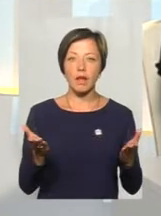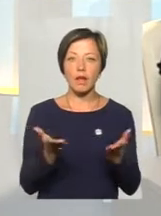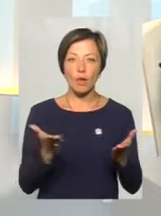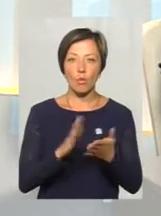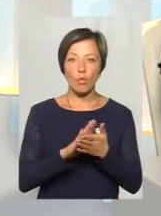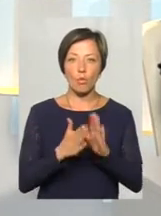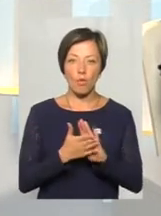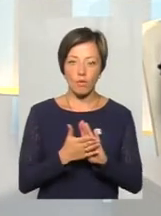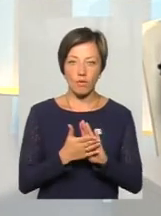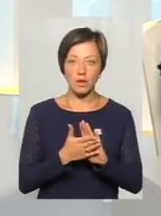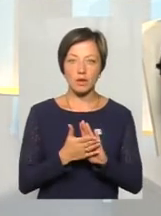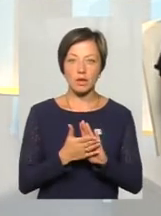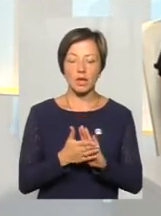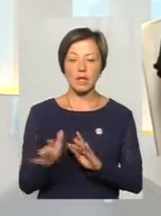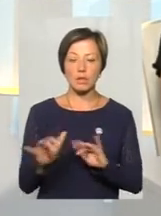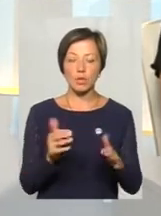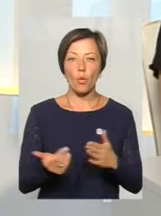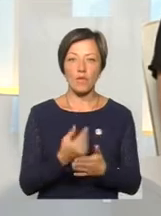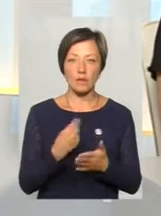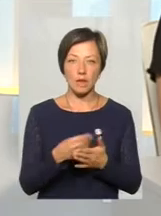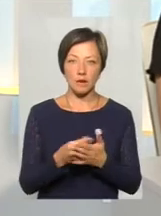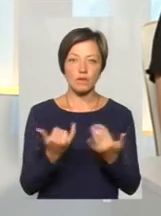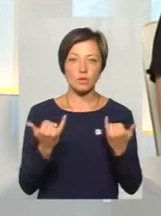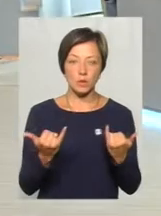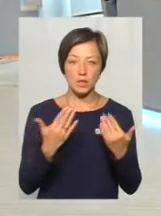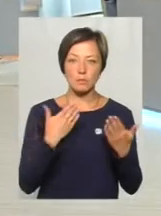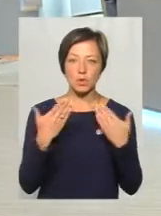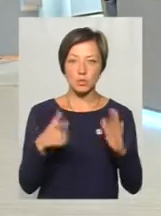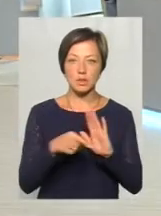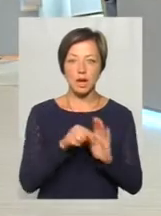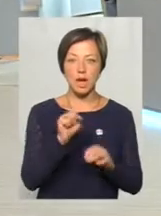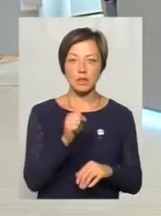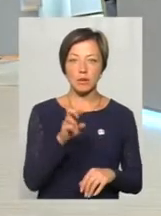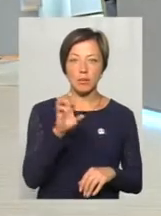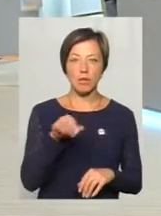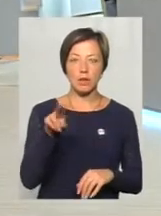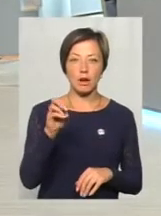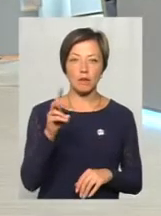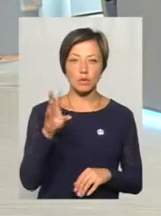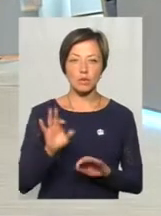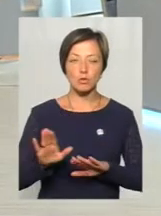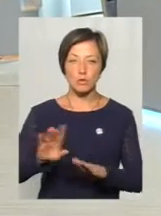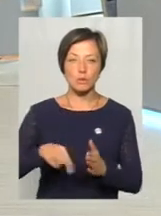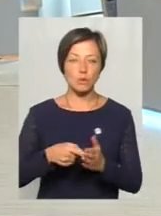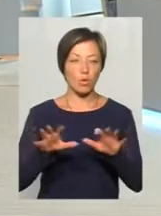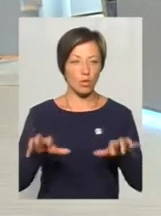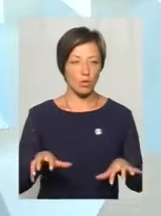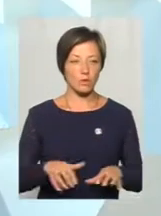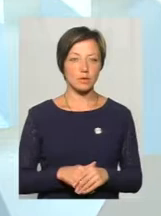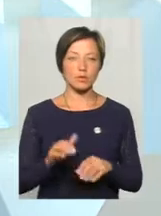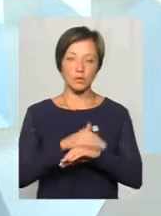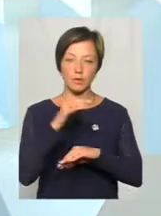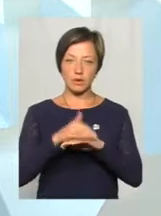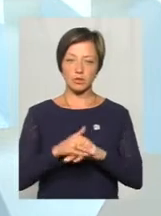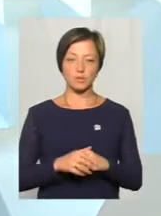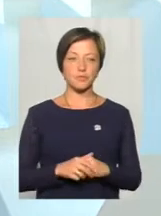умовах діятимуть нові тарифи, ми сьогодні спілкуємося з Андрієм Бондаренко, заступником Хмельницького міського голови. Добрий вечір. Добрий